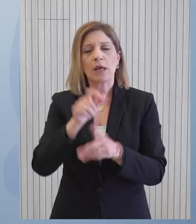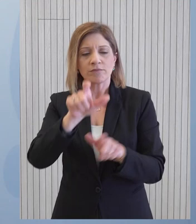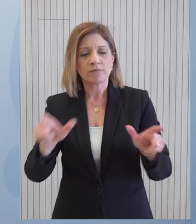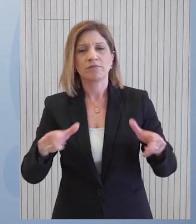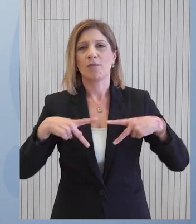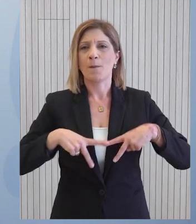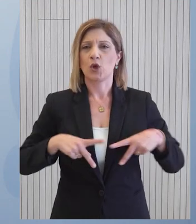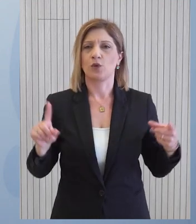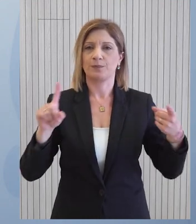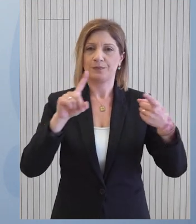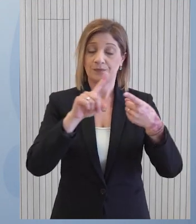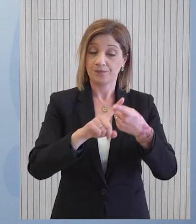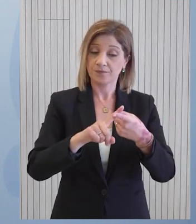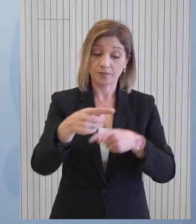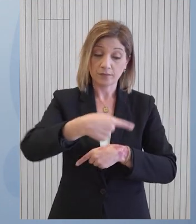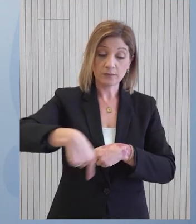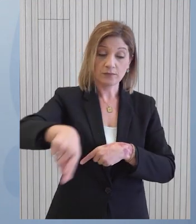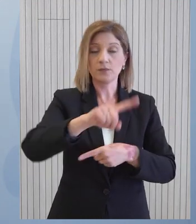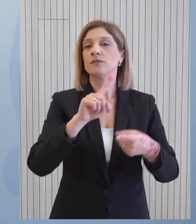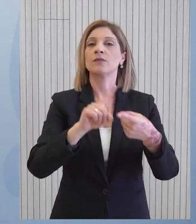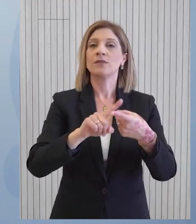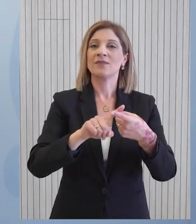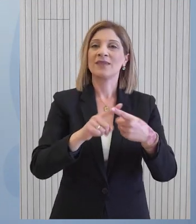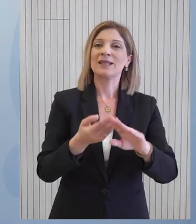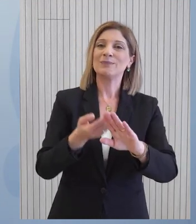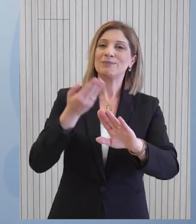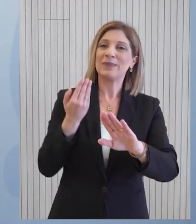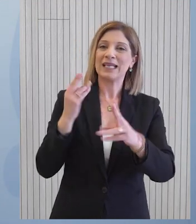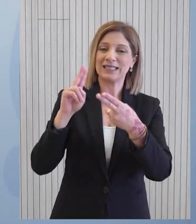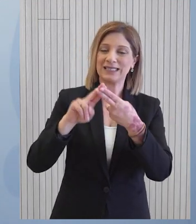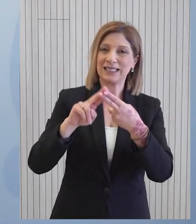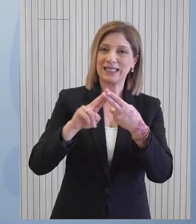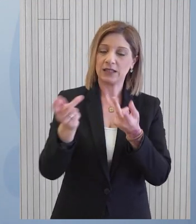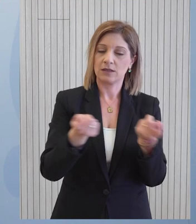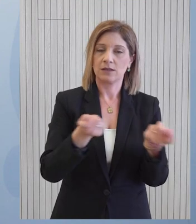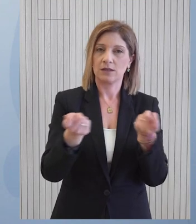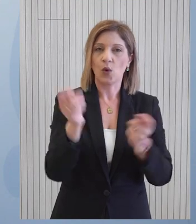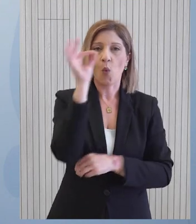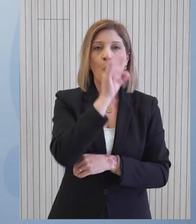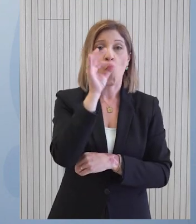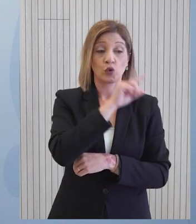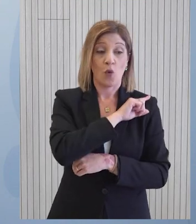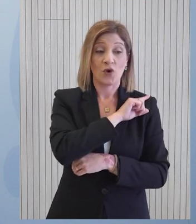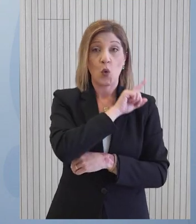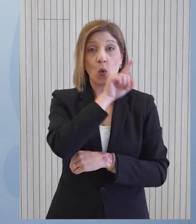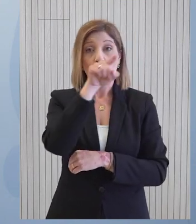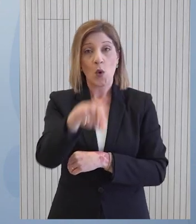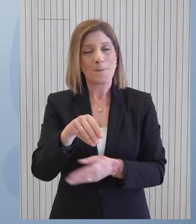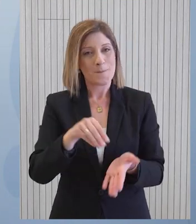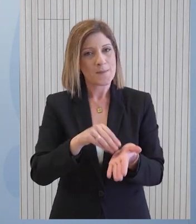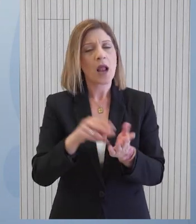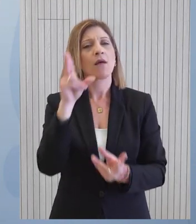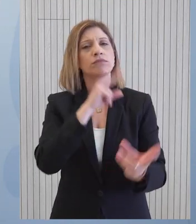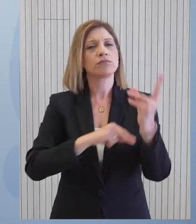Υπουργείων. Κατά τη σύσκεψη που αποτελεί συνέχεια προηγούμενης αντίστοιχης συντονιστικής σύσκεψης τον Οκτώβριο, συζητήθηκαν η